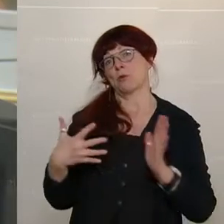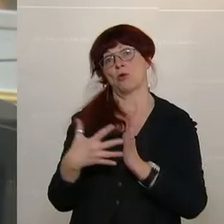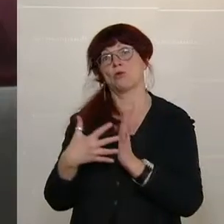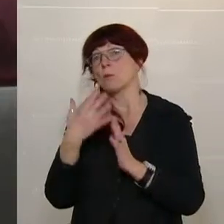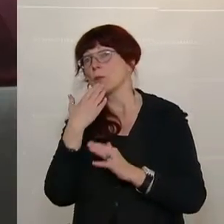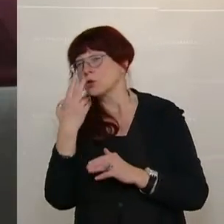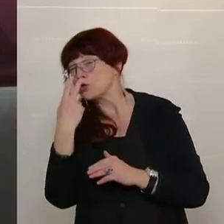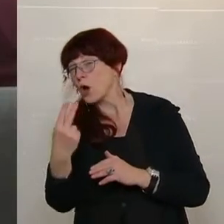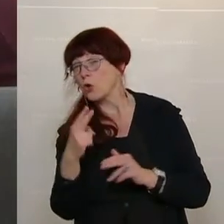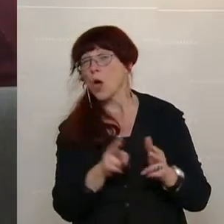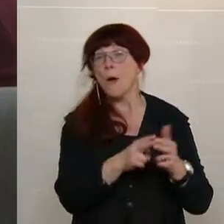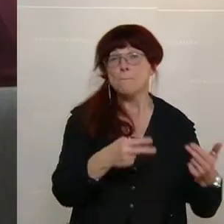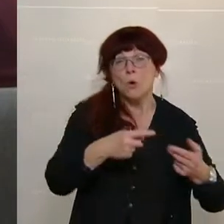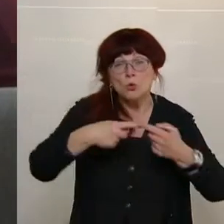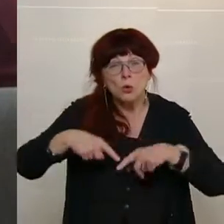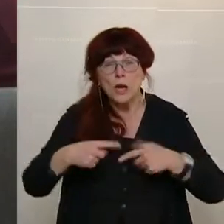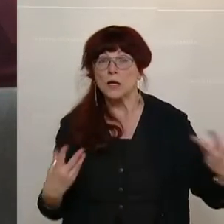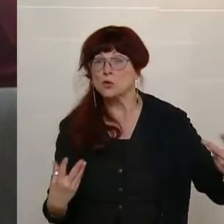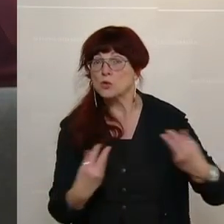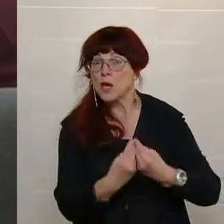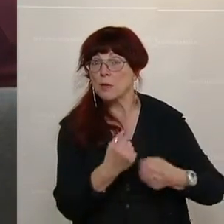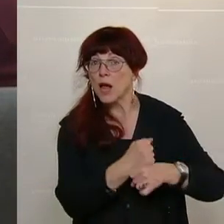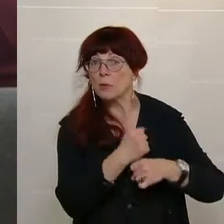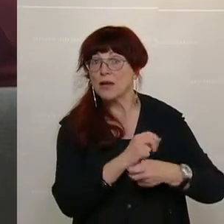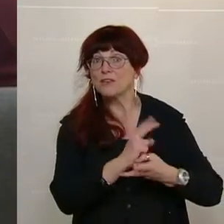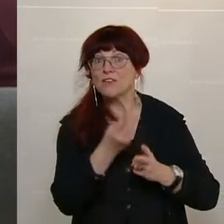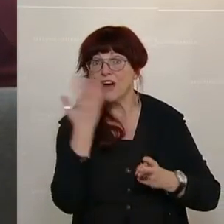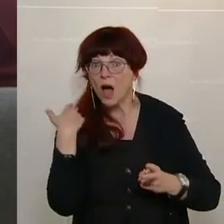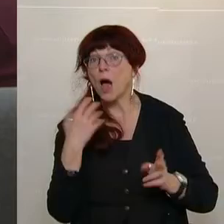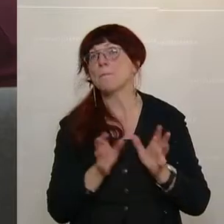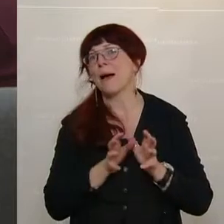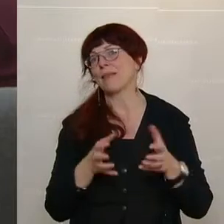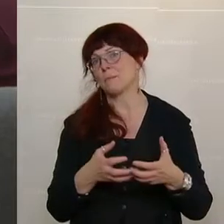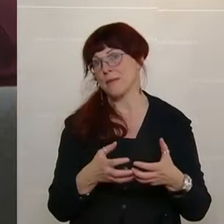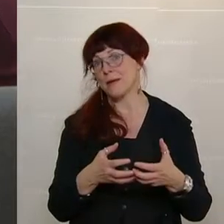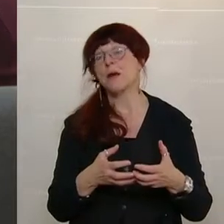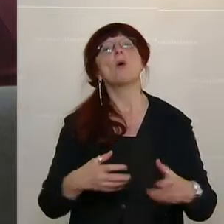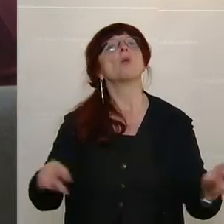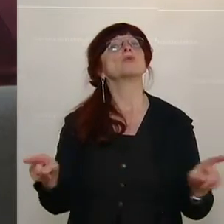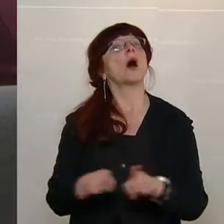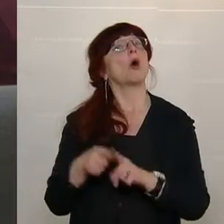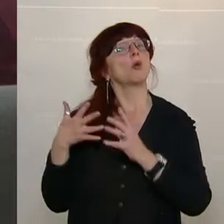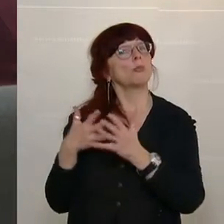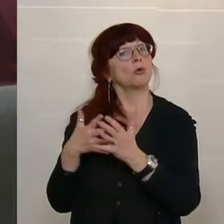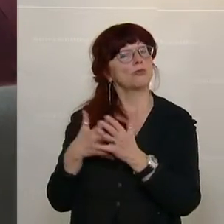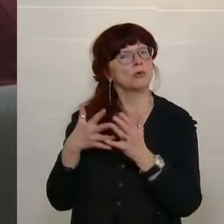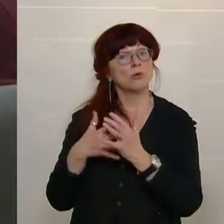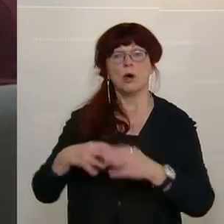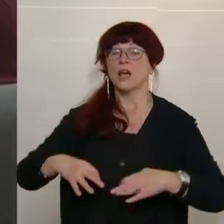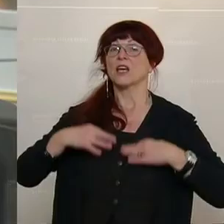Behörden von Bund und Ländern im Pandemiefall, wie sich das dargestellt hat. Und auch die Prüfung über die Bedeutung von